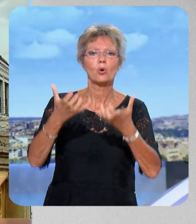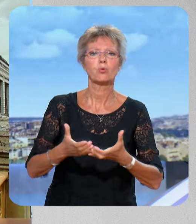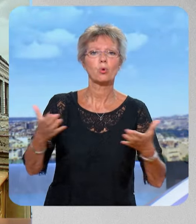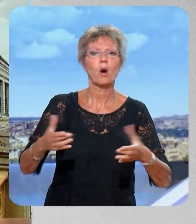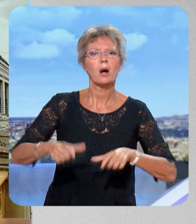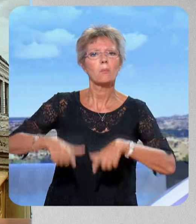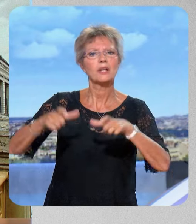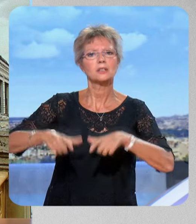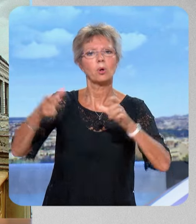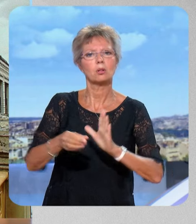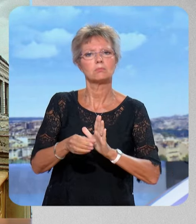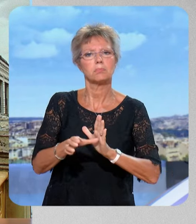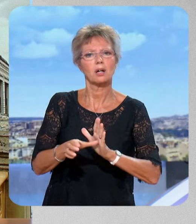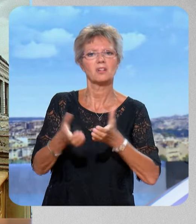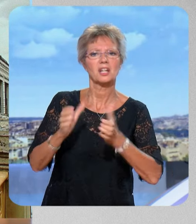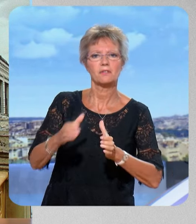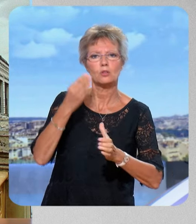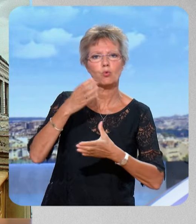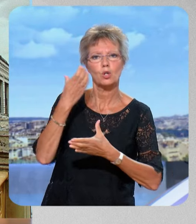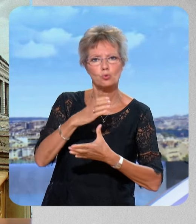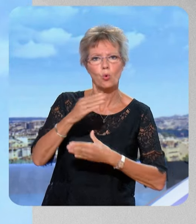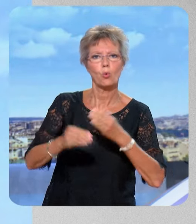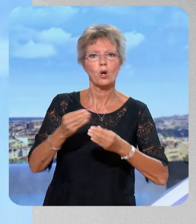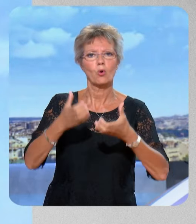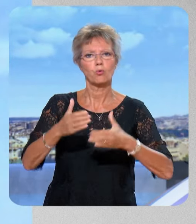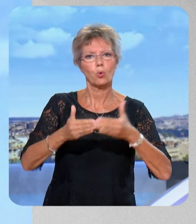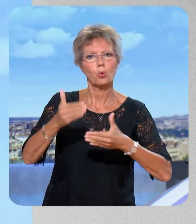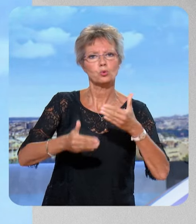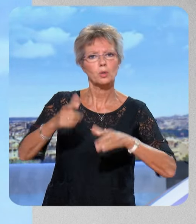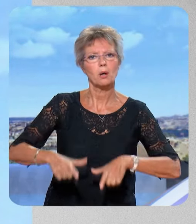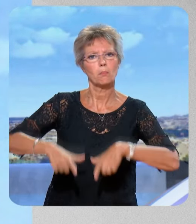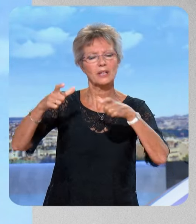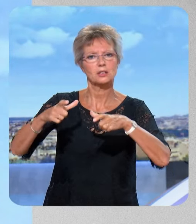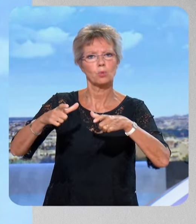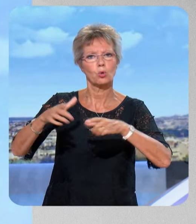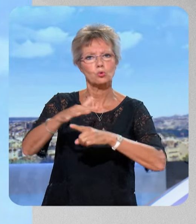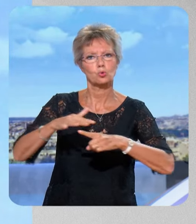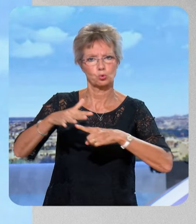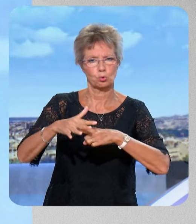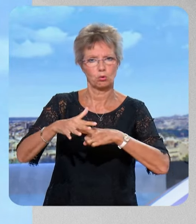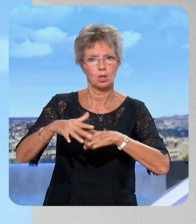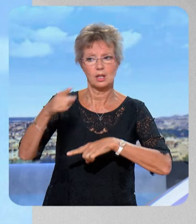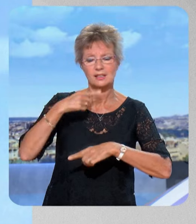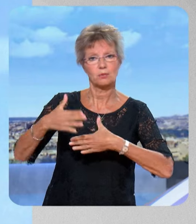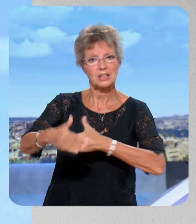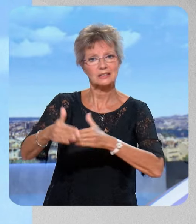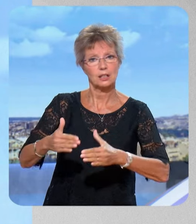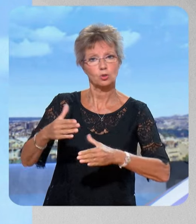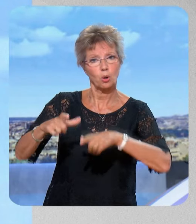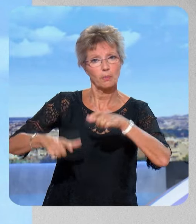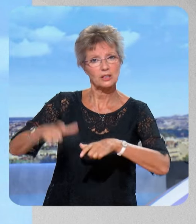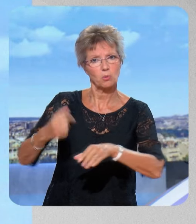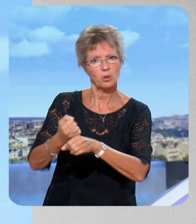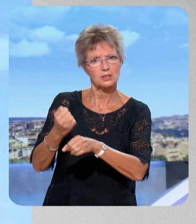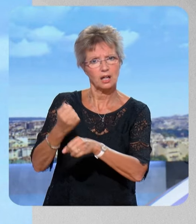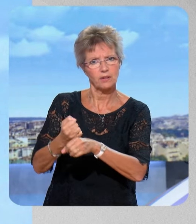bâtiments ou de construire plus de logements sociaux, ce dont on a besoin. Vous faites travailler le BTP. Autrement dit, pour l'économie, c'est des choses